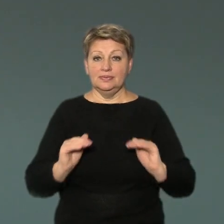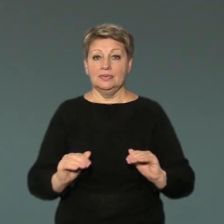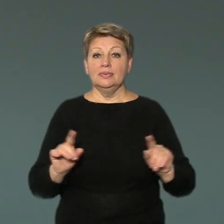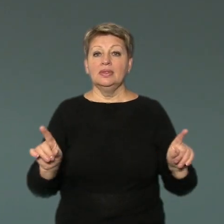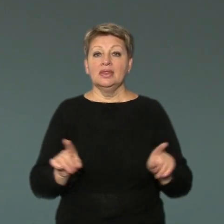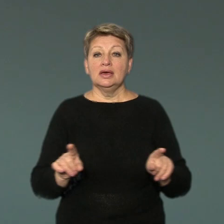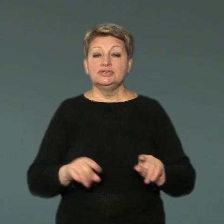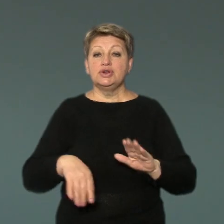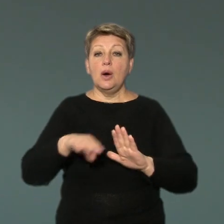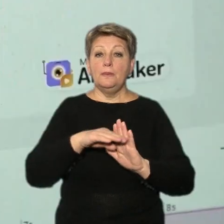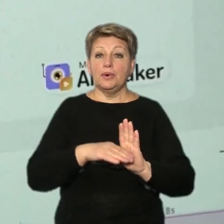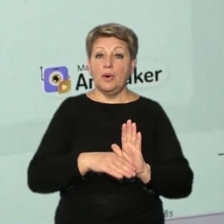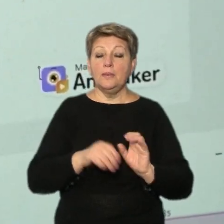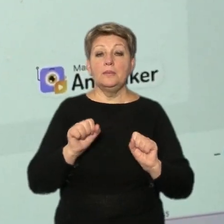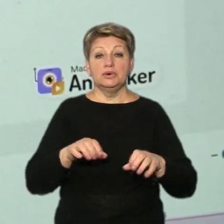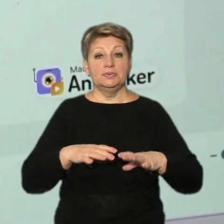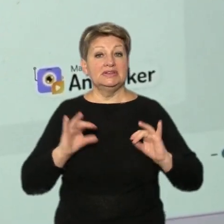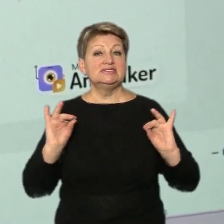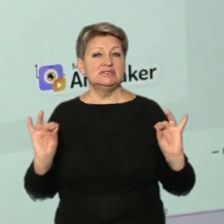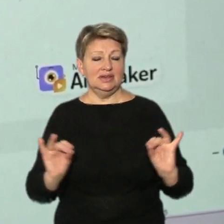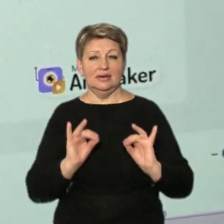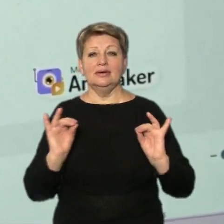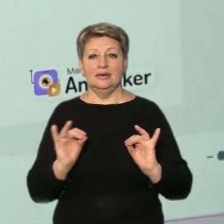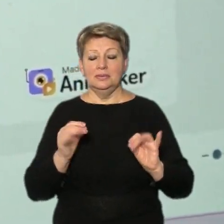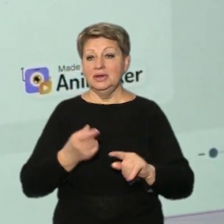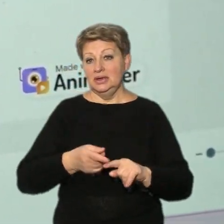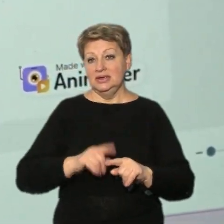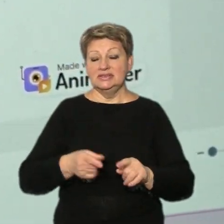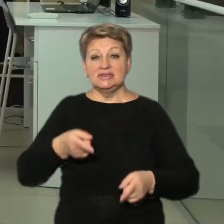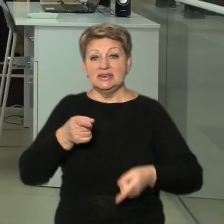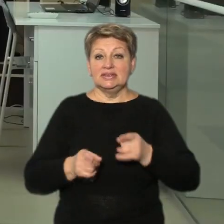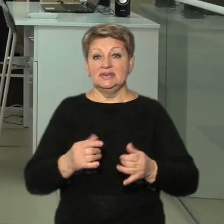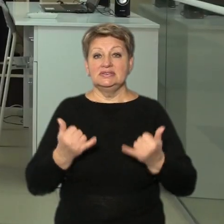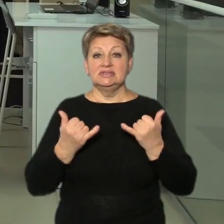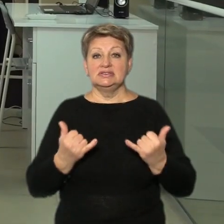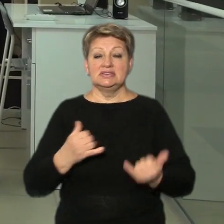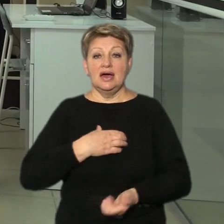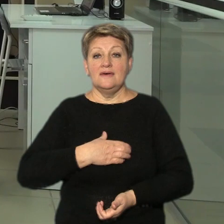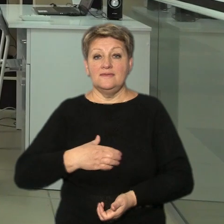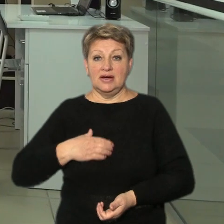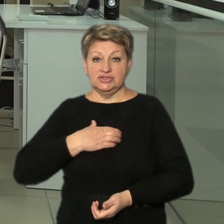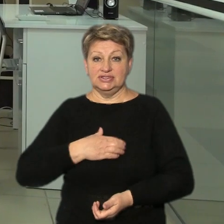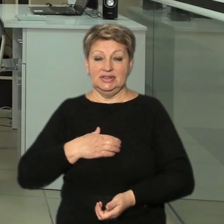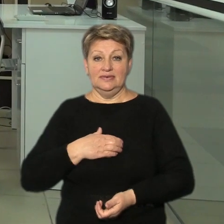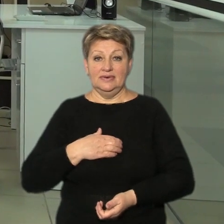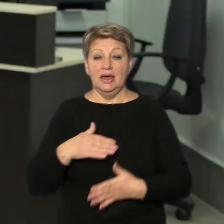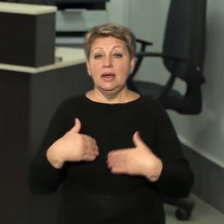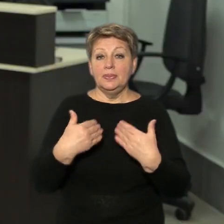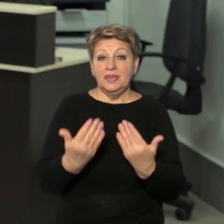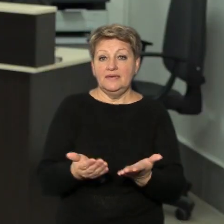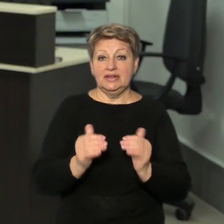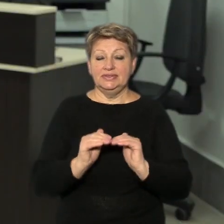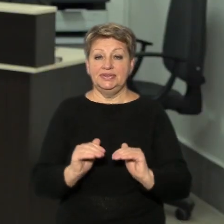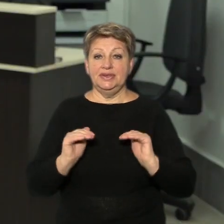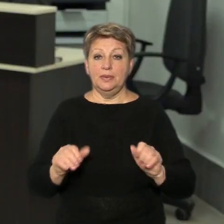програмування може бути цікавим. І це дійсно наразі дуже важливо – давати дітям